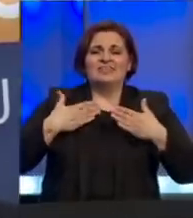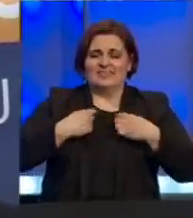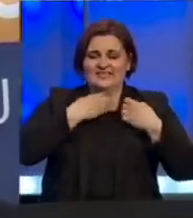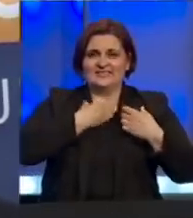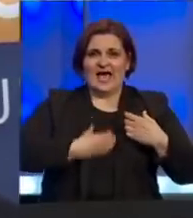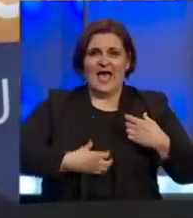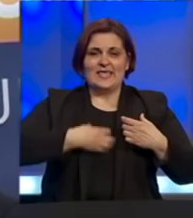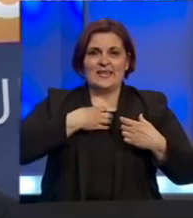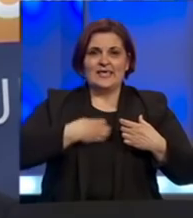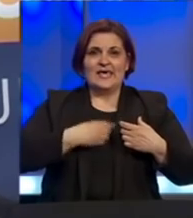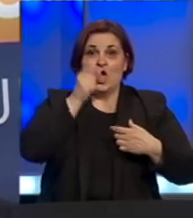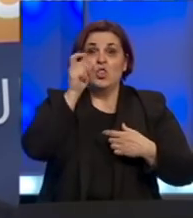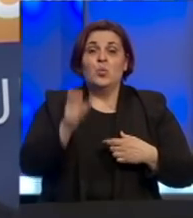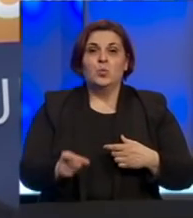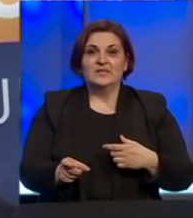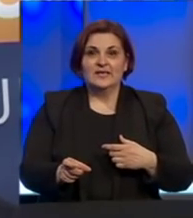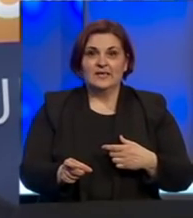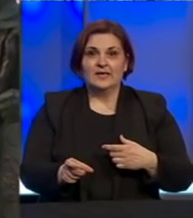ljudi.